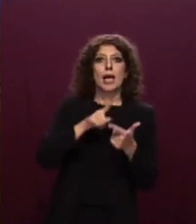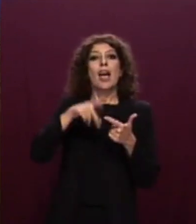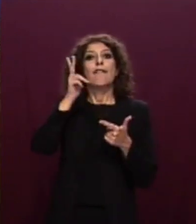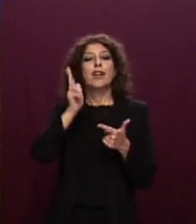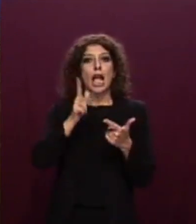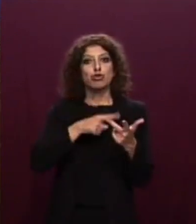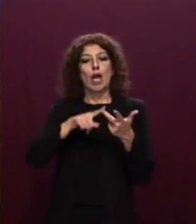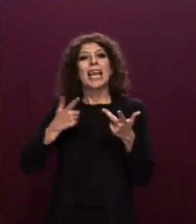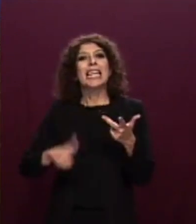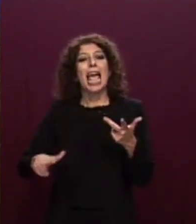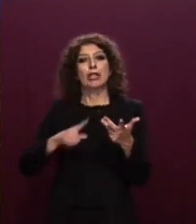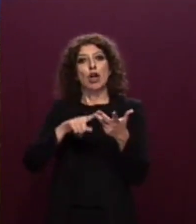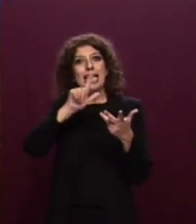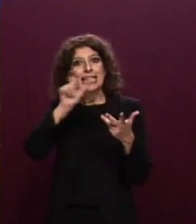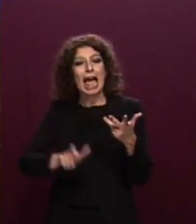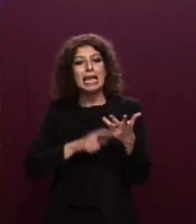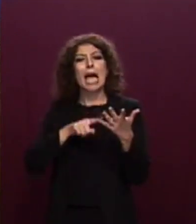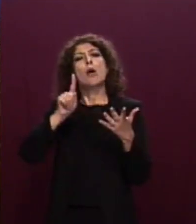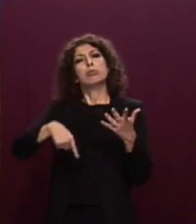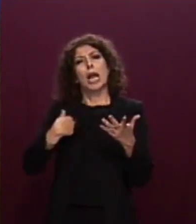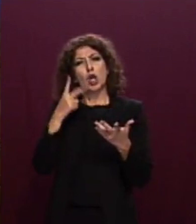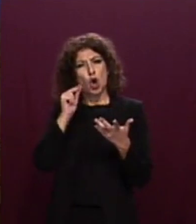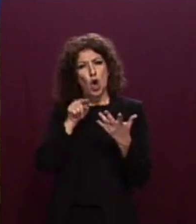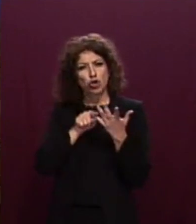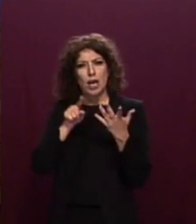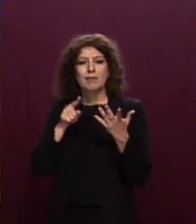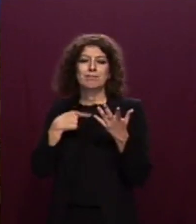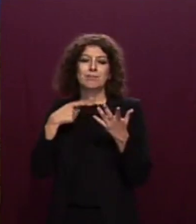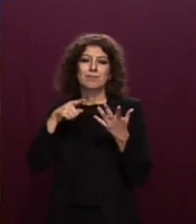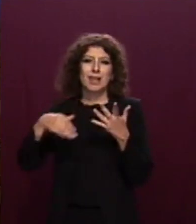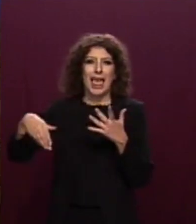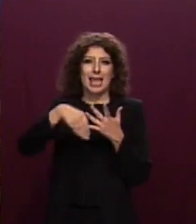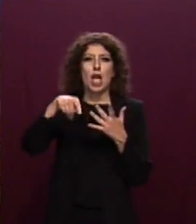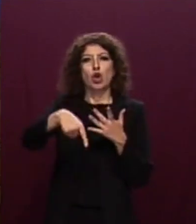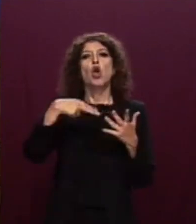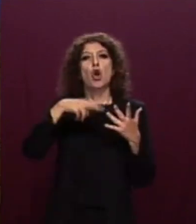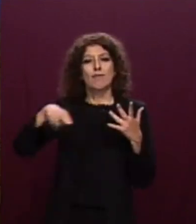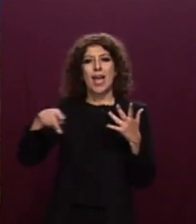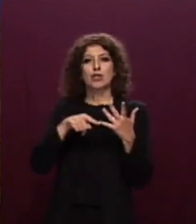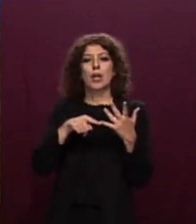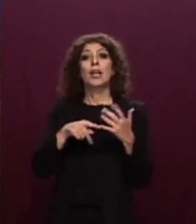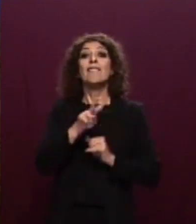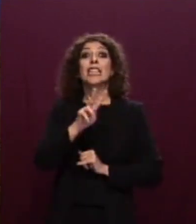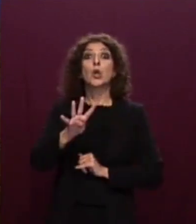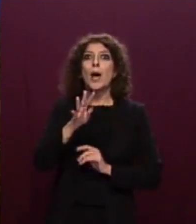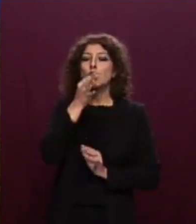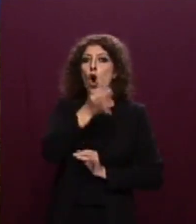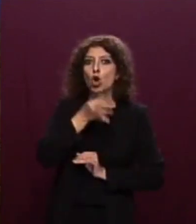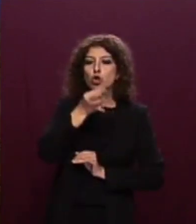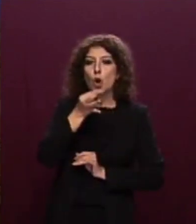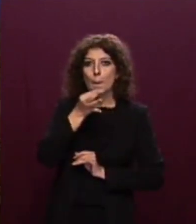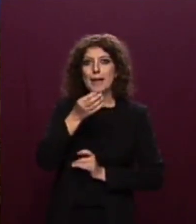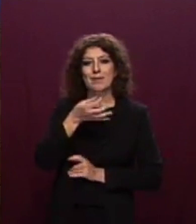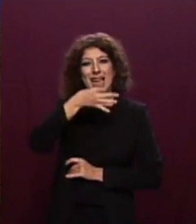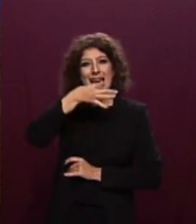greche, spagnole e, per conoscenza, alla Norvegia. Nei confronti dell'Ocean Viking è stata adottata il 24 ottobre una nota